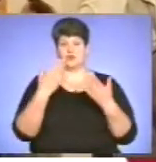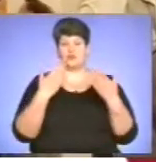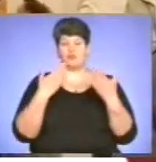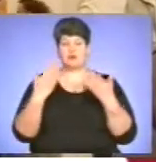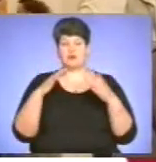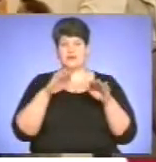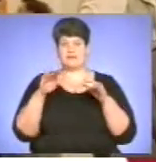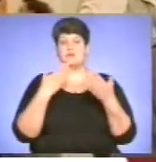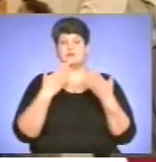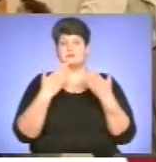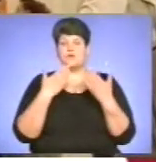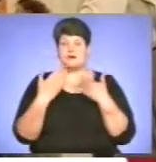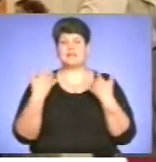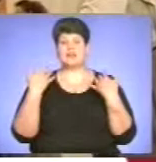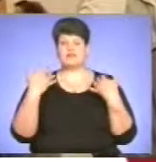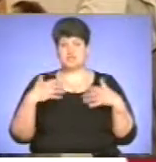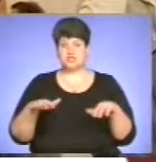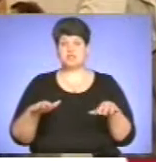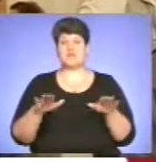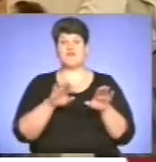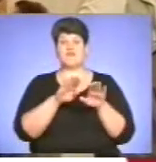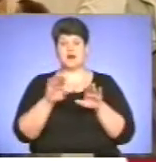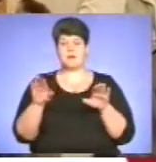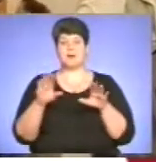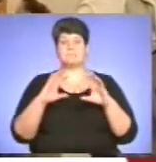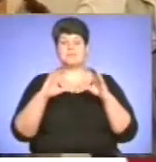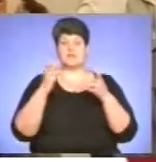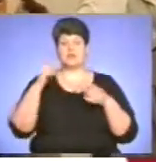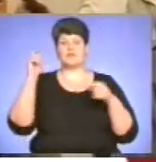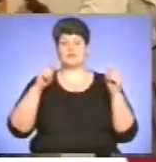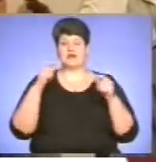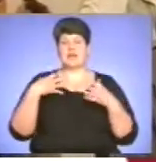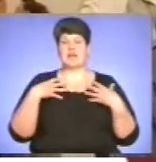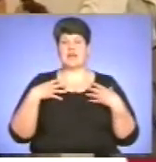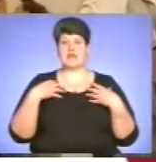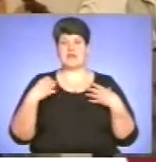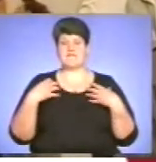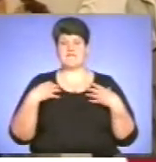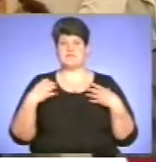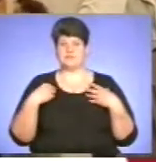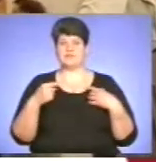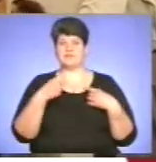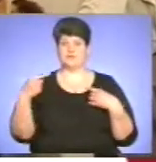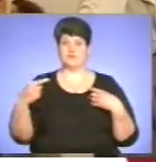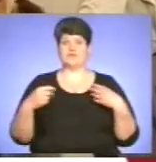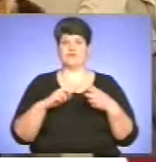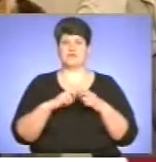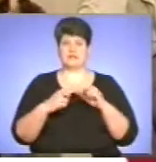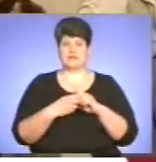поспілкувалися і вже в рамках міжнародного фестивалю «Молодий лев» у Львів-Франківськ. А зараз на осінь буде